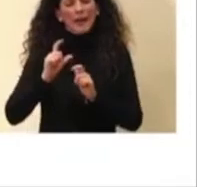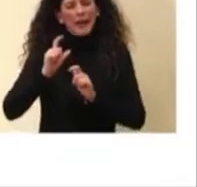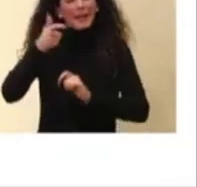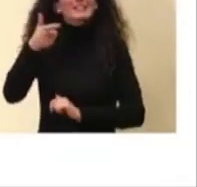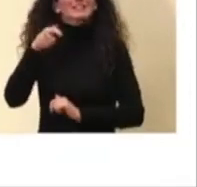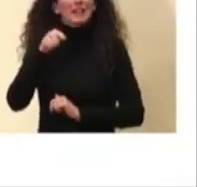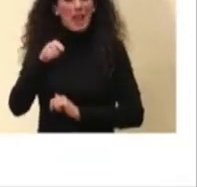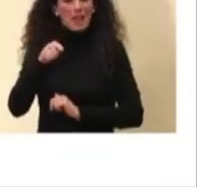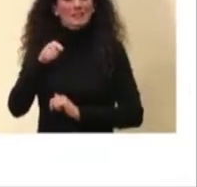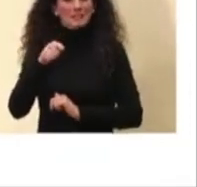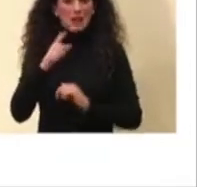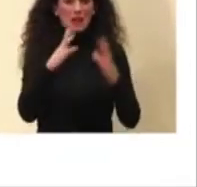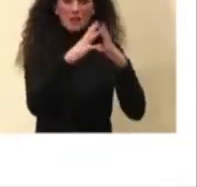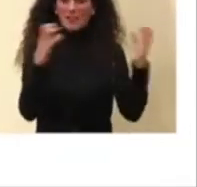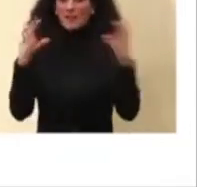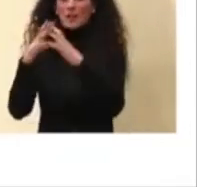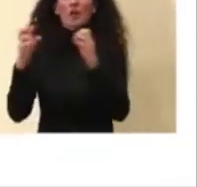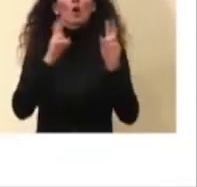strutture ospedaliere,